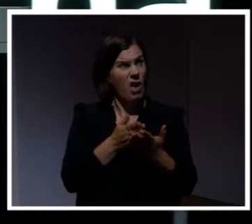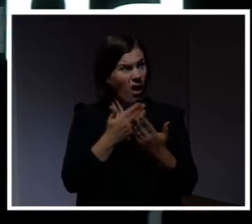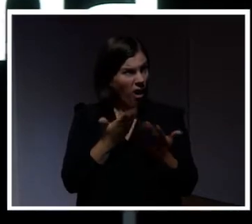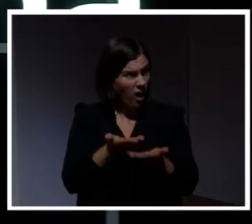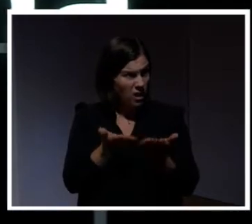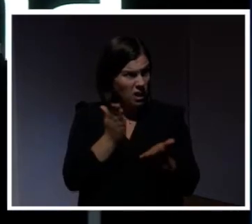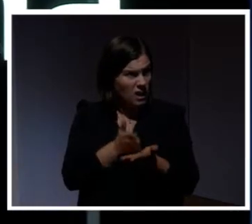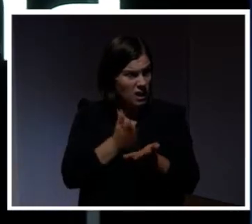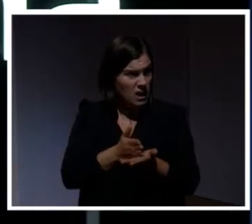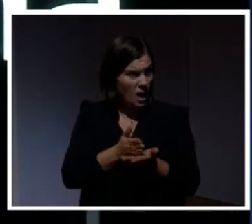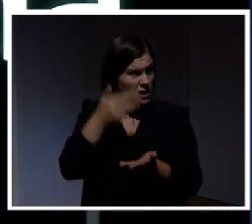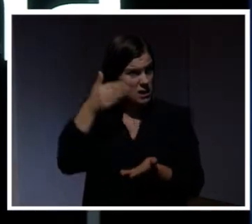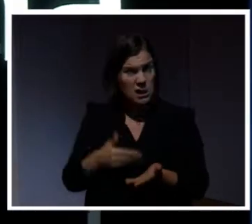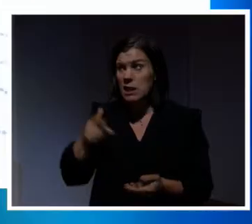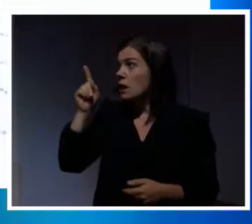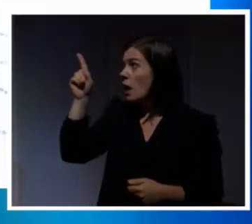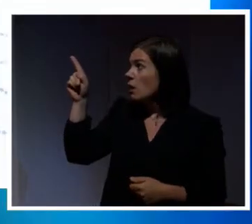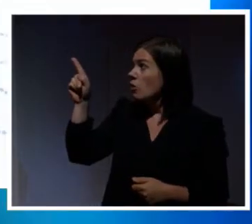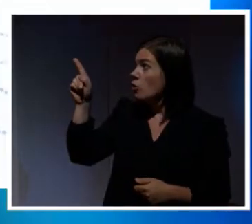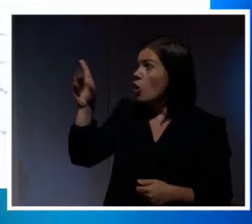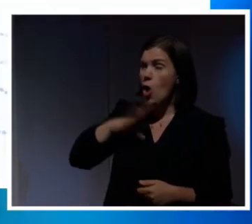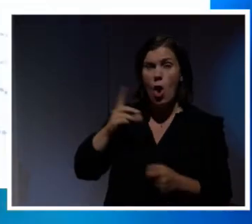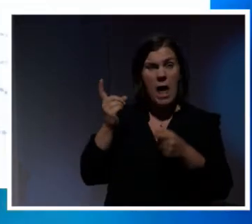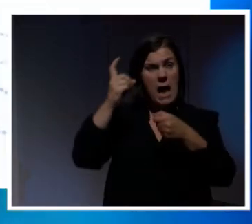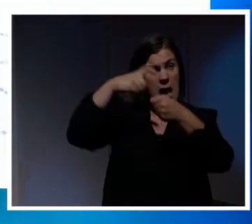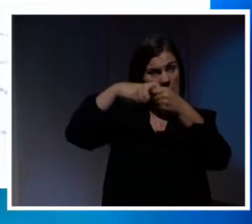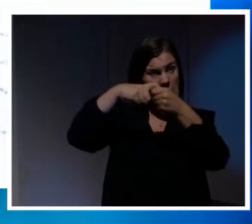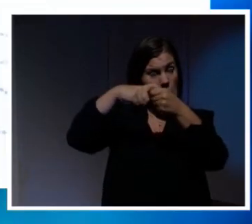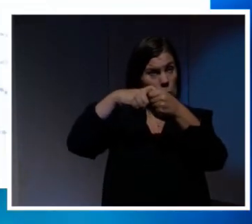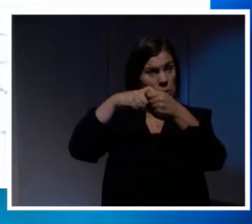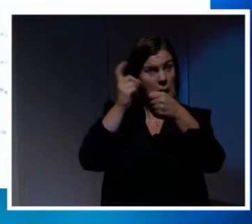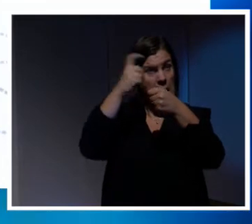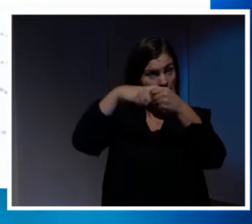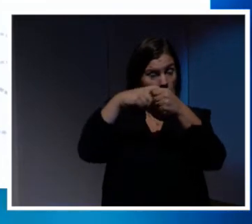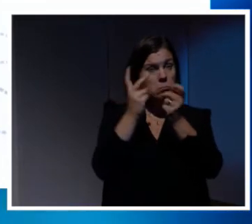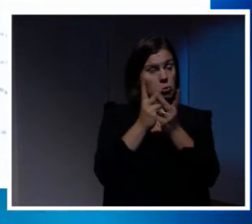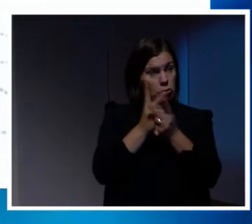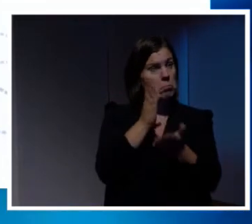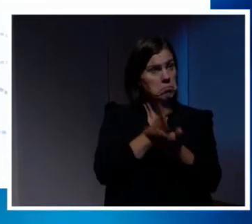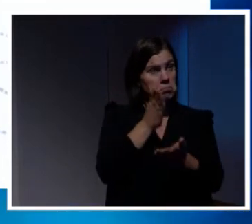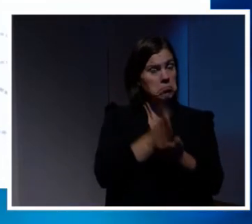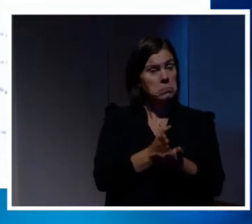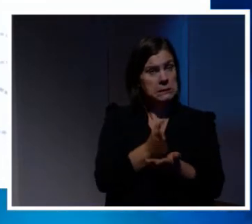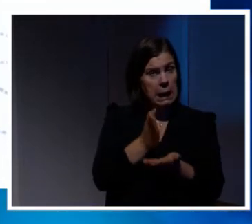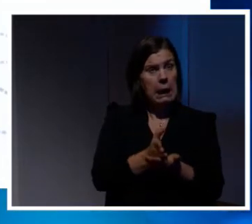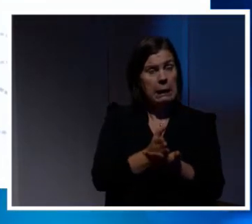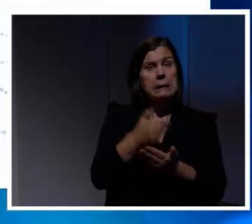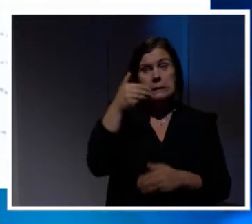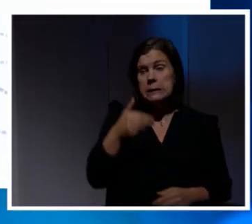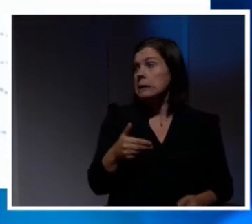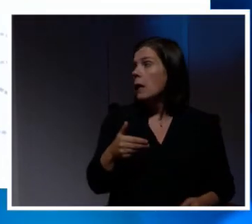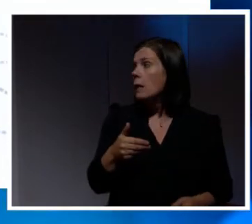den riktiga sajten? Jag menar vi har ju det här hänglåset där uppe. Indikerar inte hänglåset att det är en säker sajt?